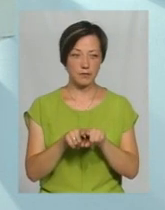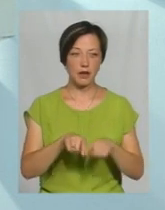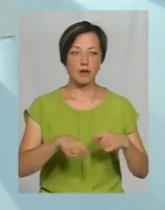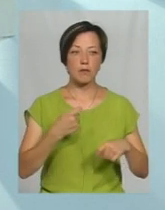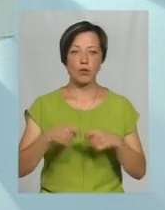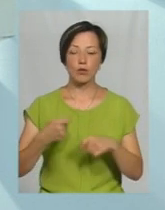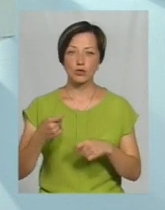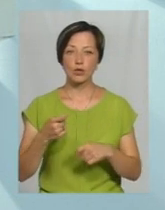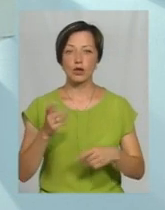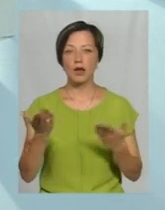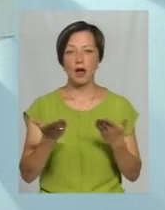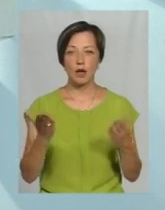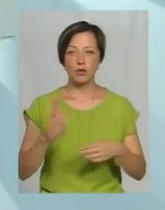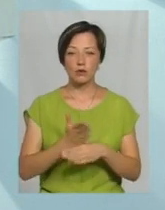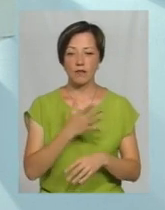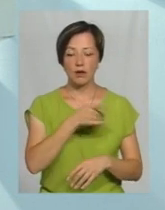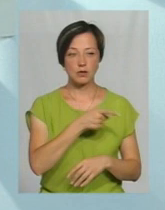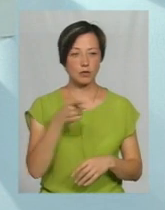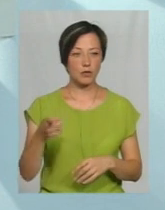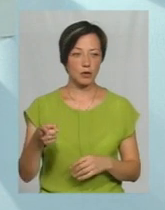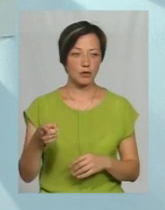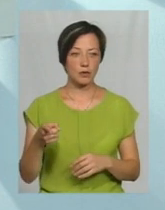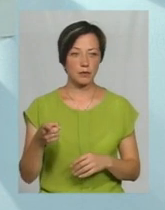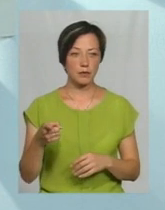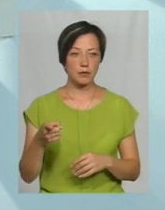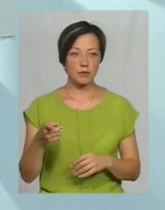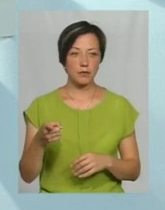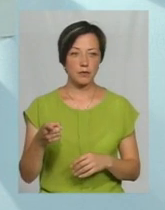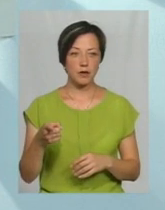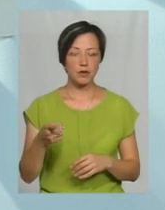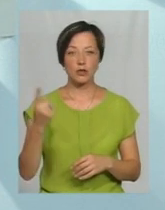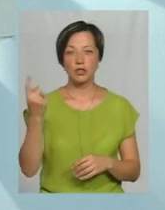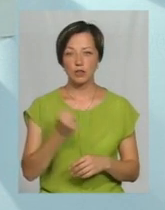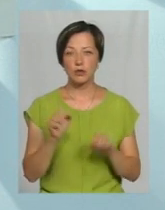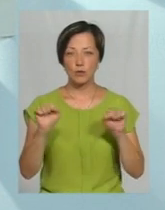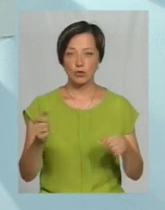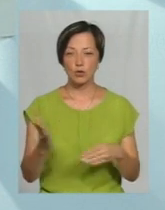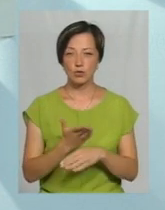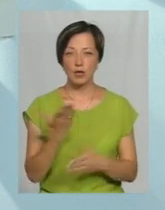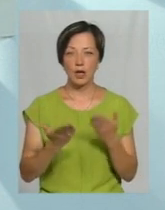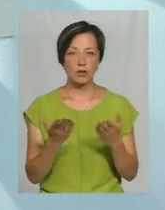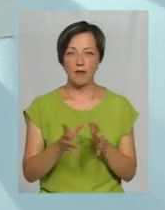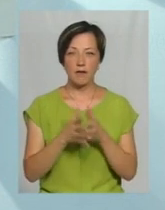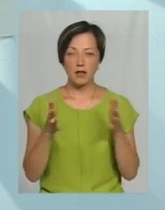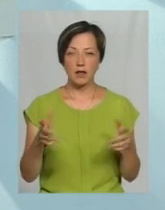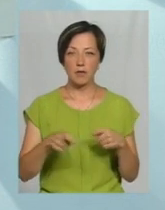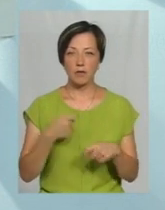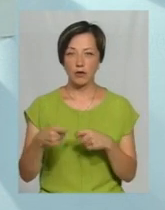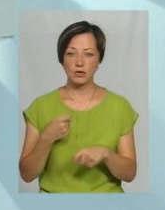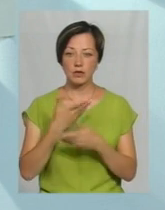порушення, які усуваються протягом, я думаю, протягом тижня можна усунути невеликі порушення, якщо немає